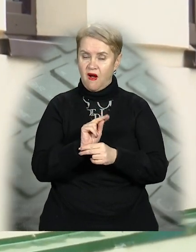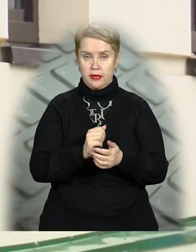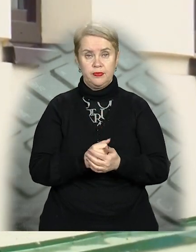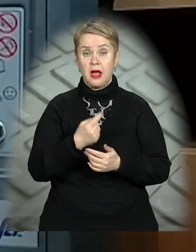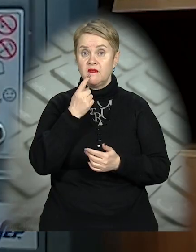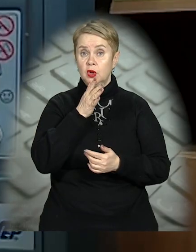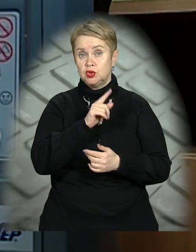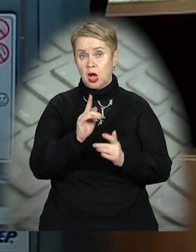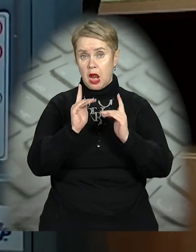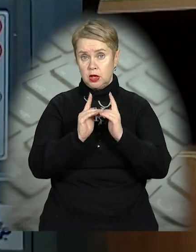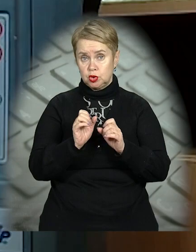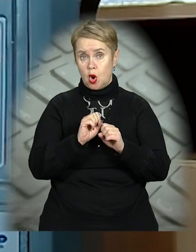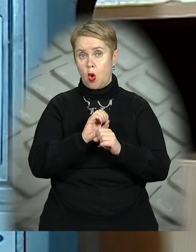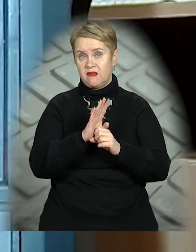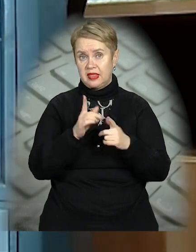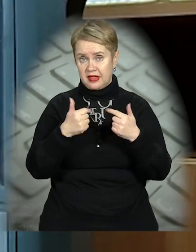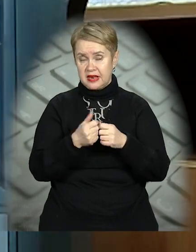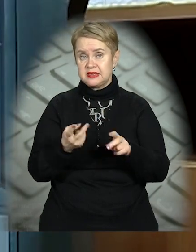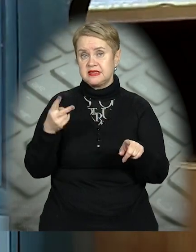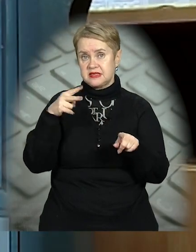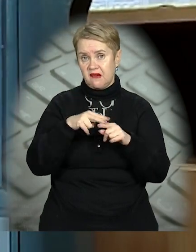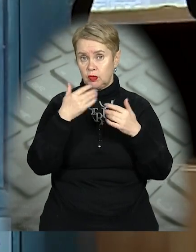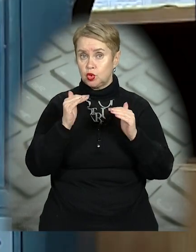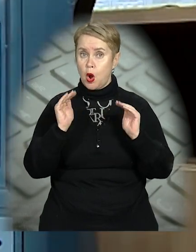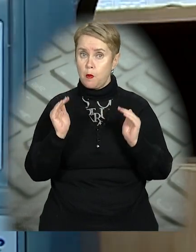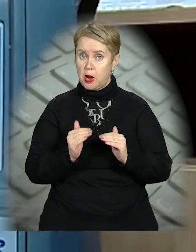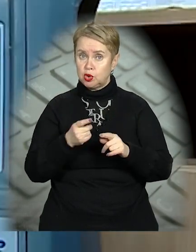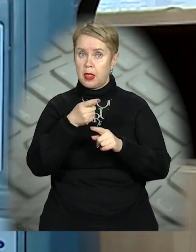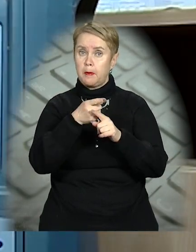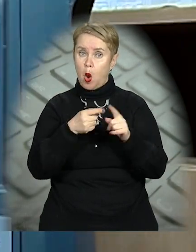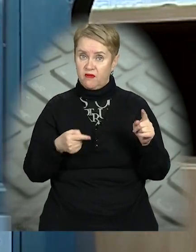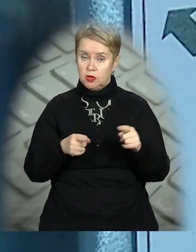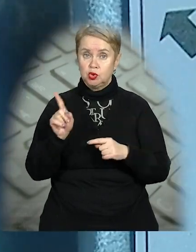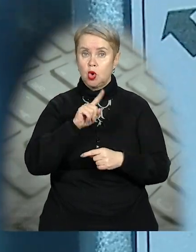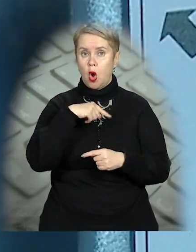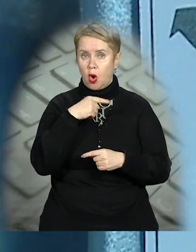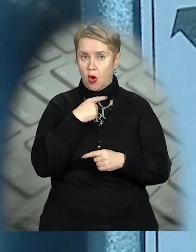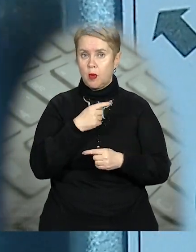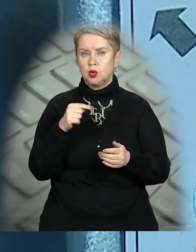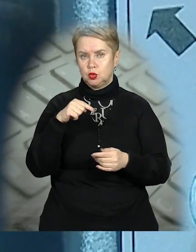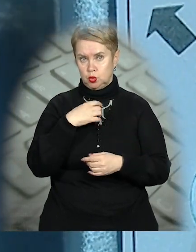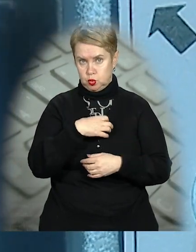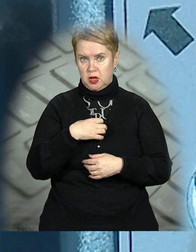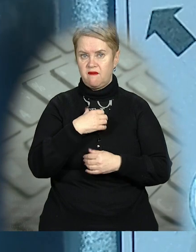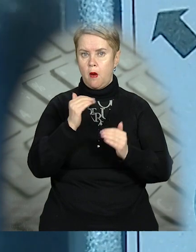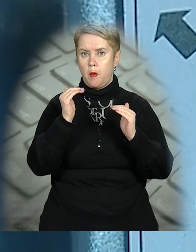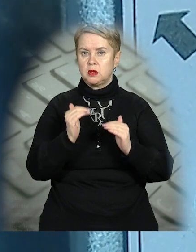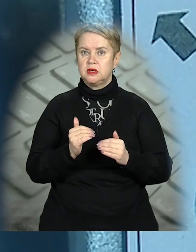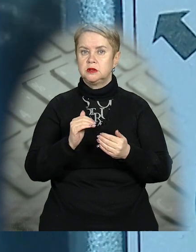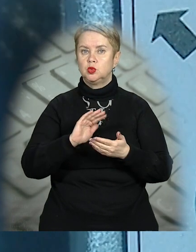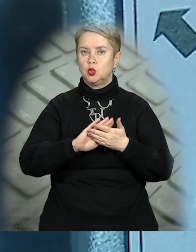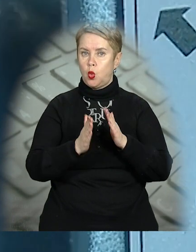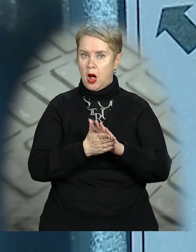Водночас ліжка у ковідних відділеннях завантажені вже менш як наполовину, що говорить про суттєве покращення ситуації.